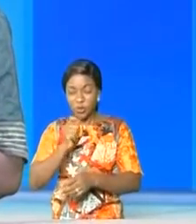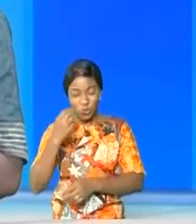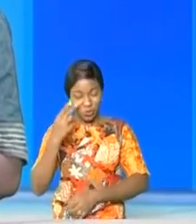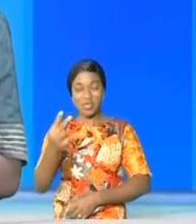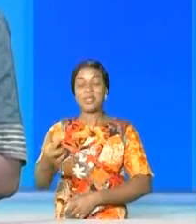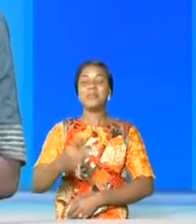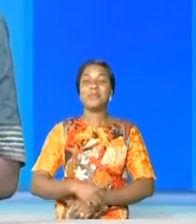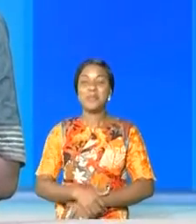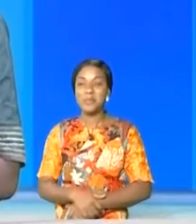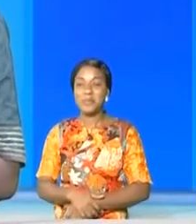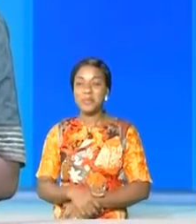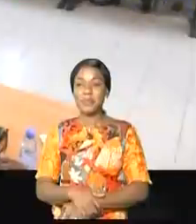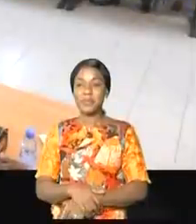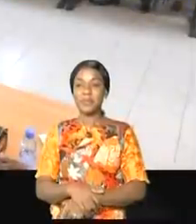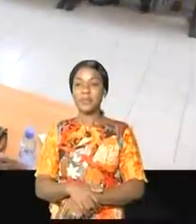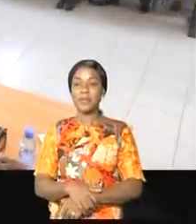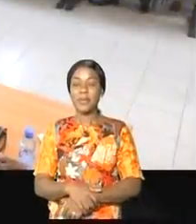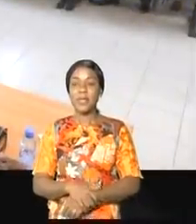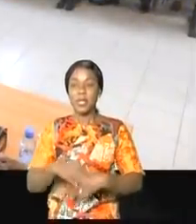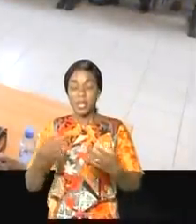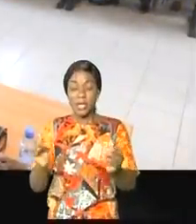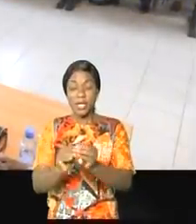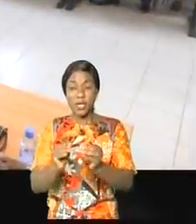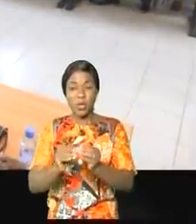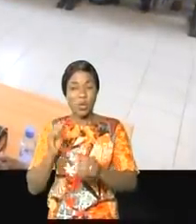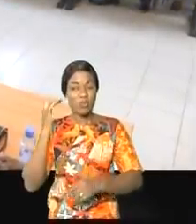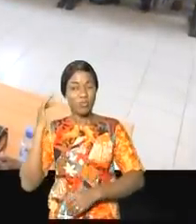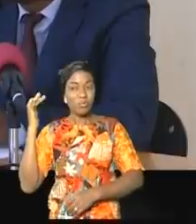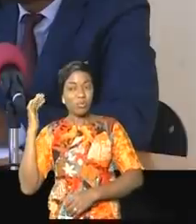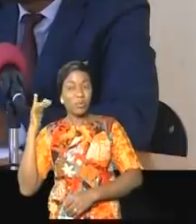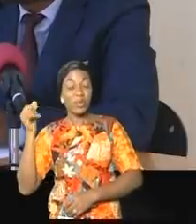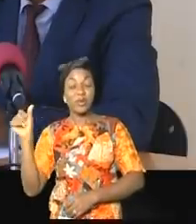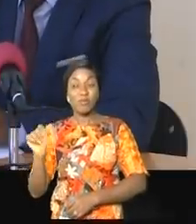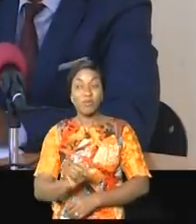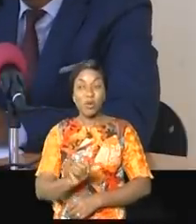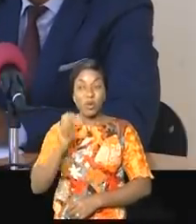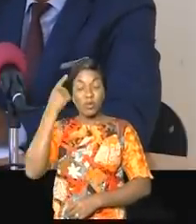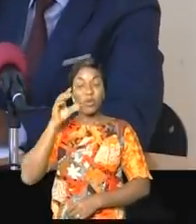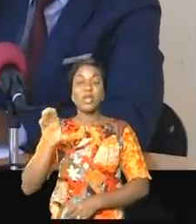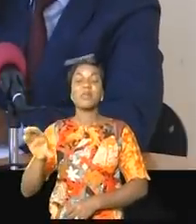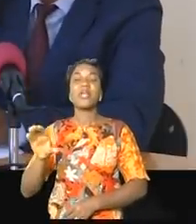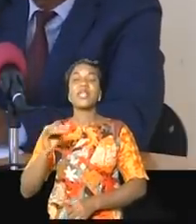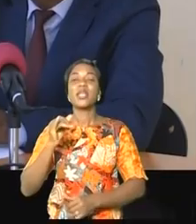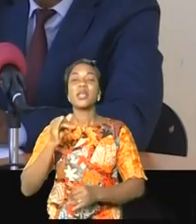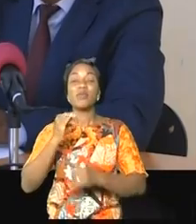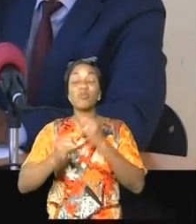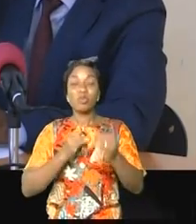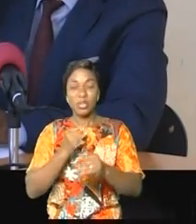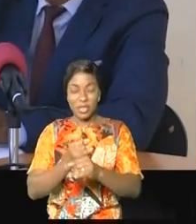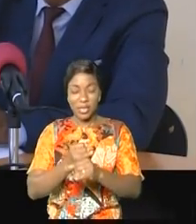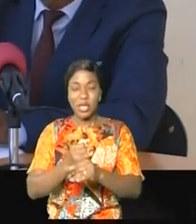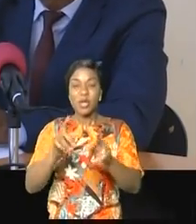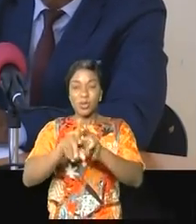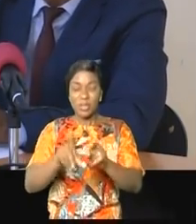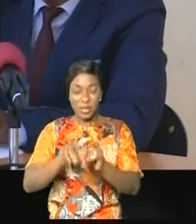dit José Baitouamou. ... à ce qui se raconte sur la toile, les financements de la Banque mondiale en cours d'exécution dans les